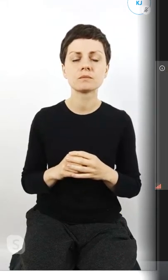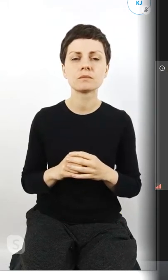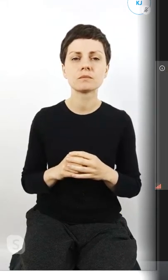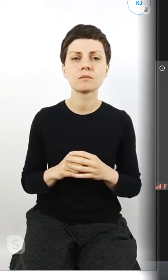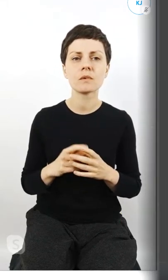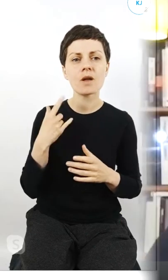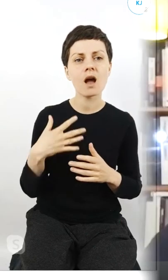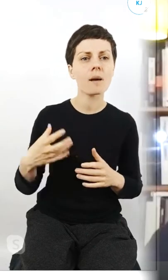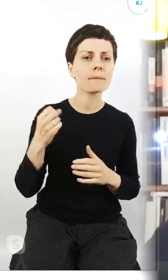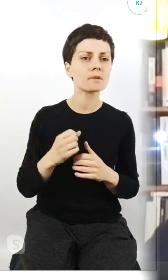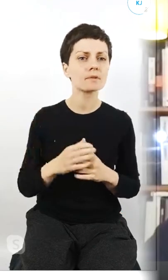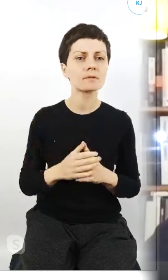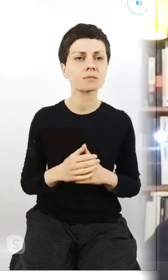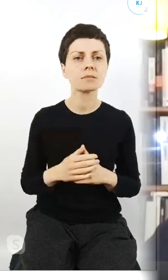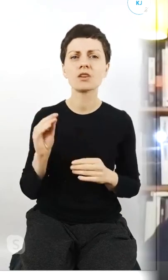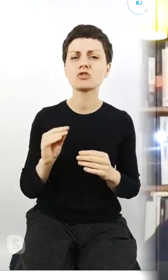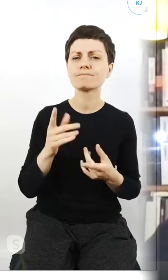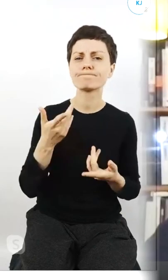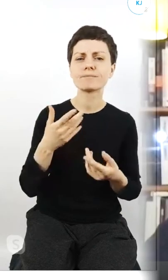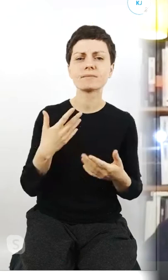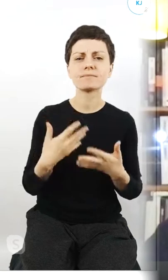nie, jeszcze nie słychać.